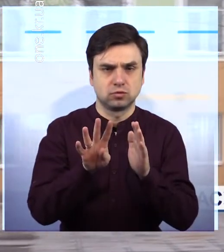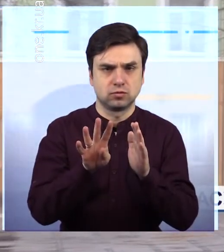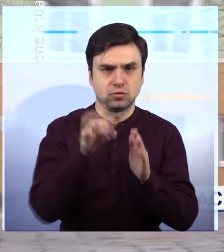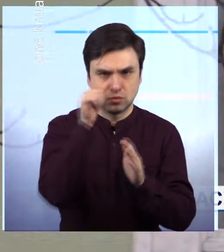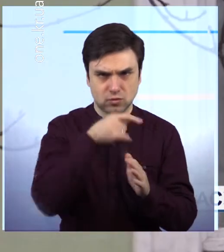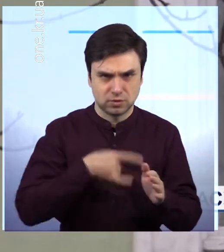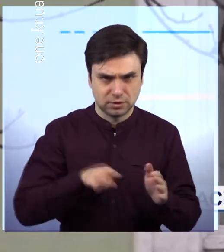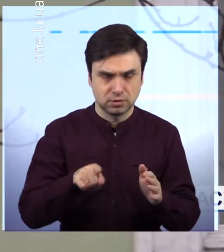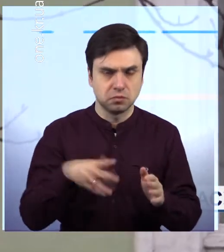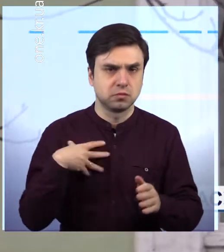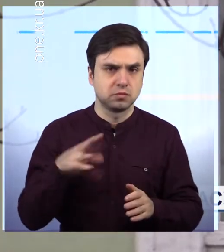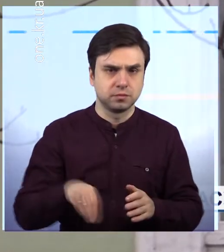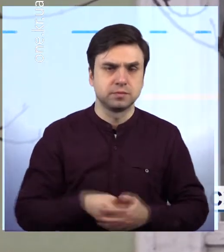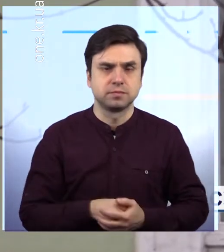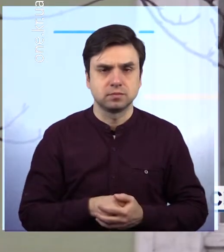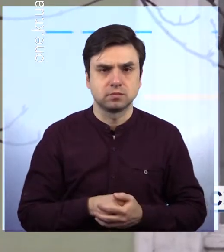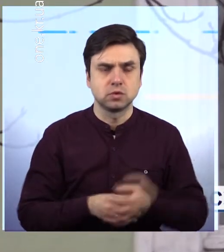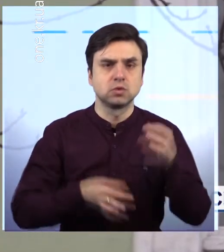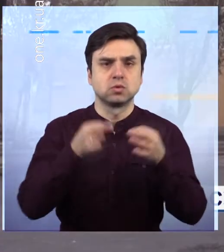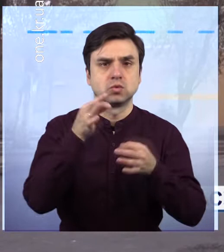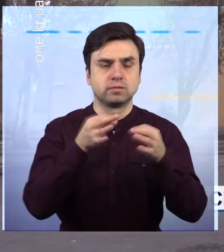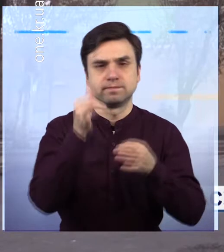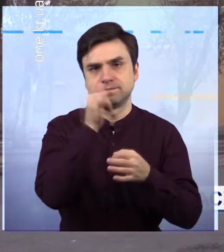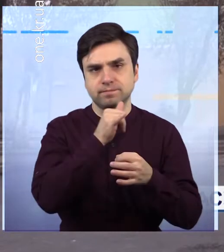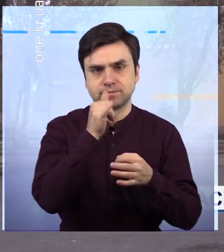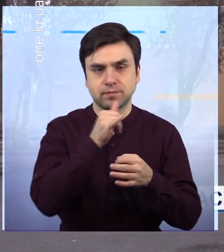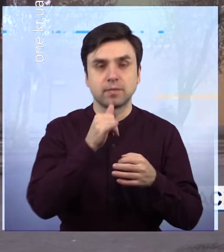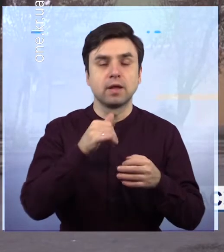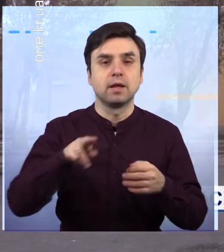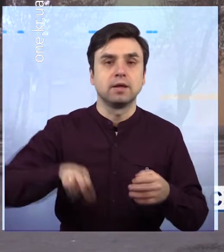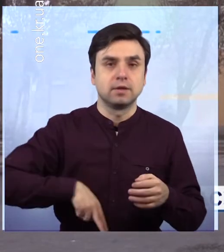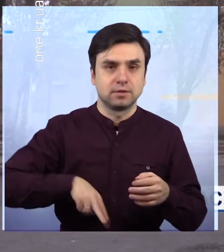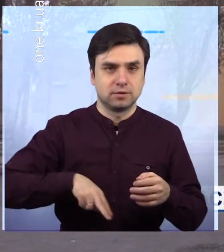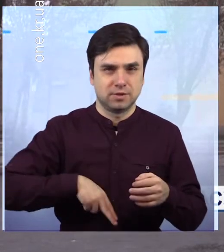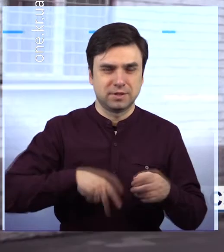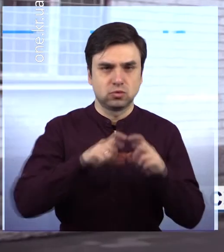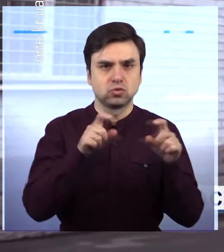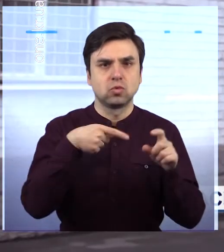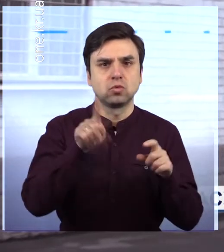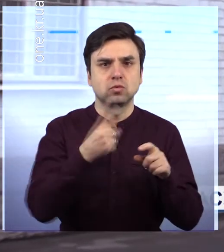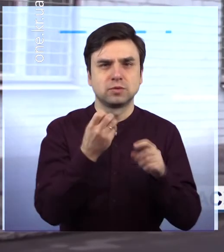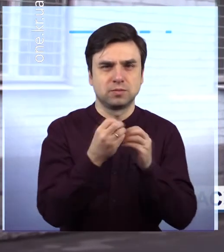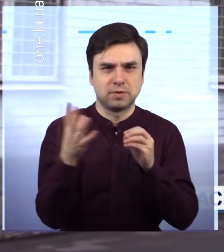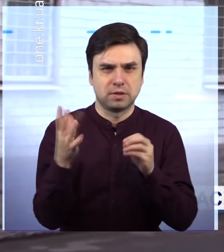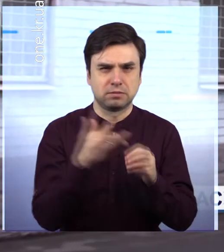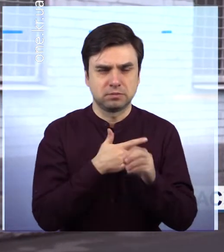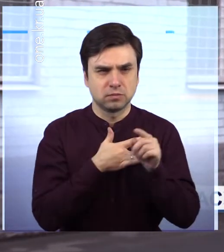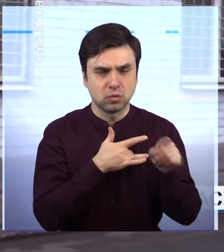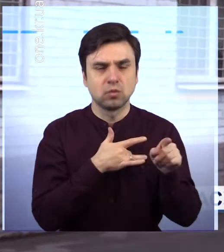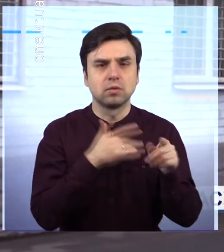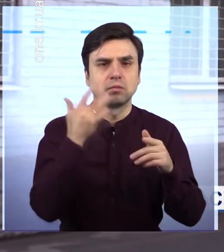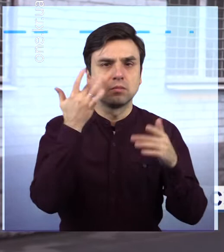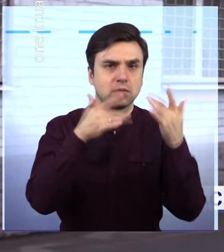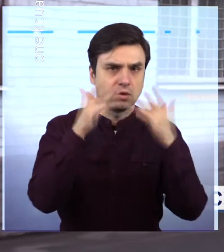ЗМІ та свідки по справі сподіваються на справедливий її розгляд вже наступного місяця. Нагадаю, директора школи номер 115